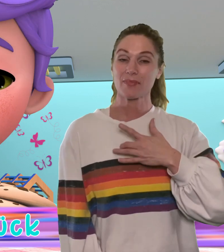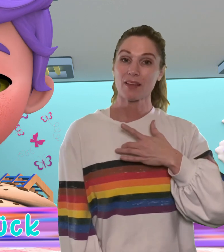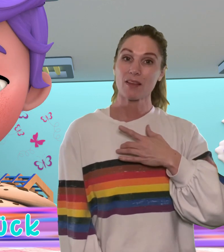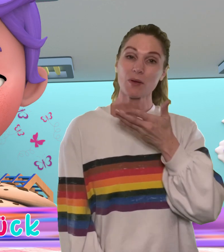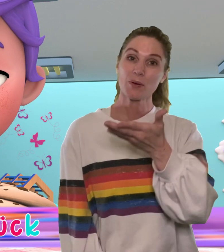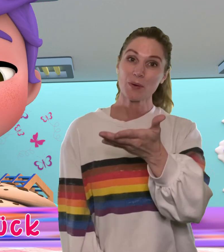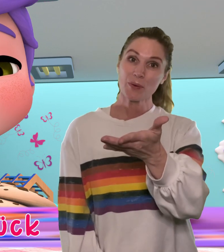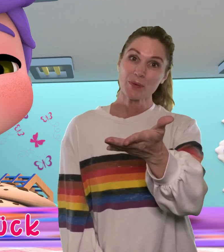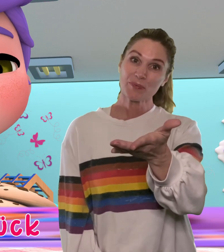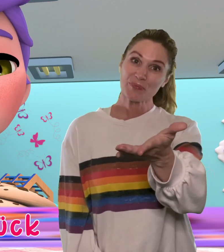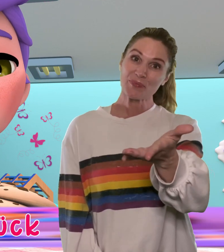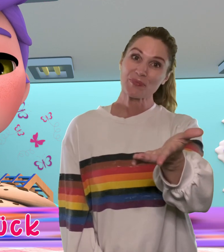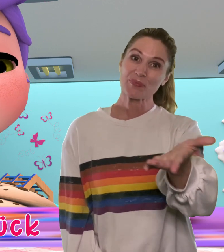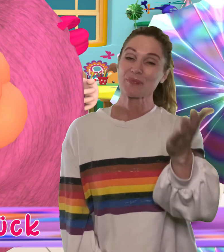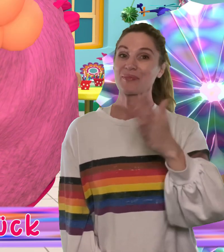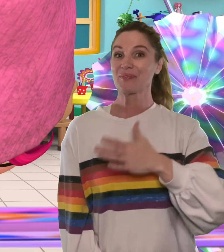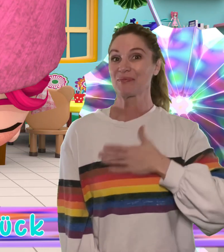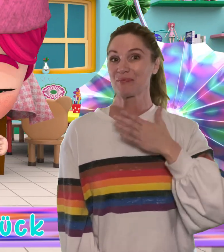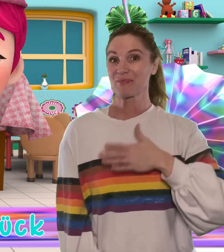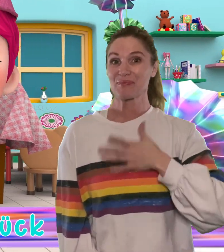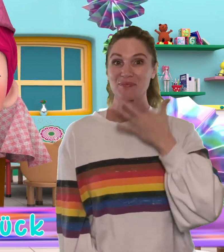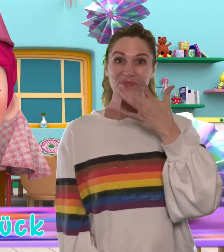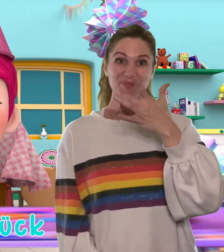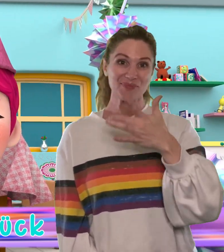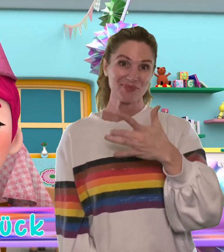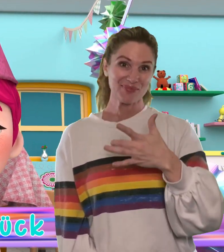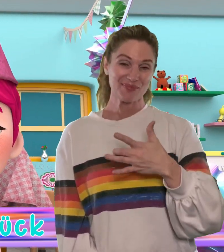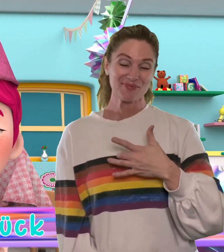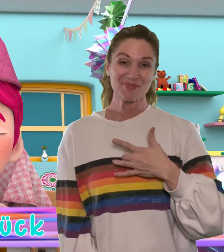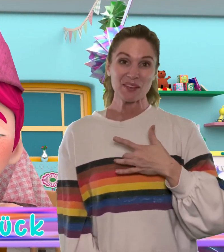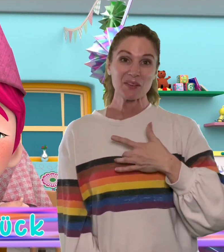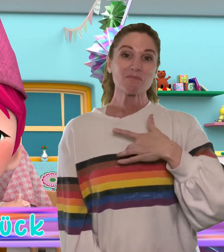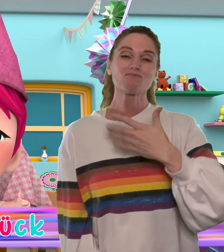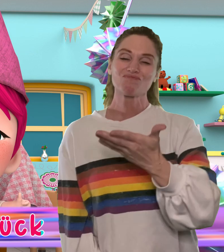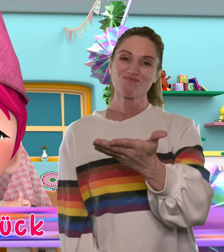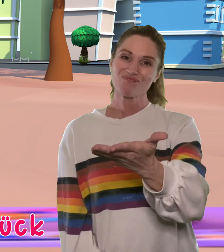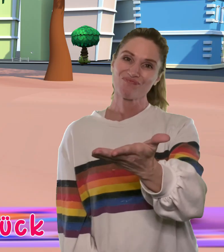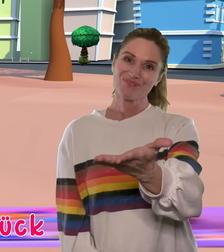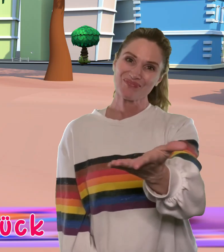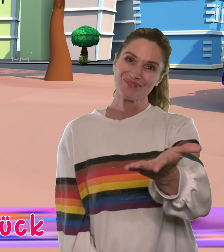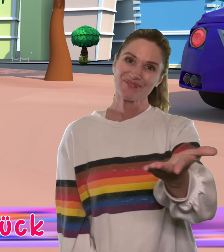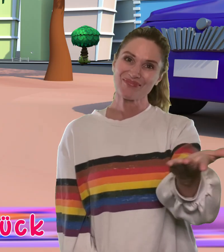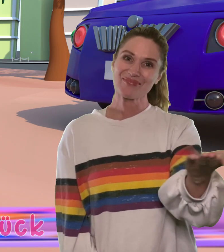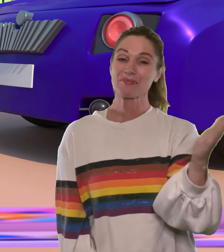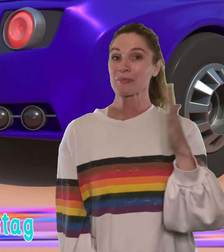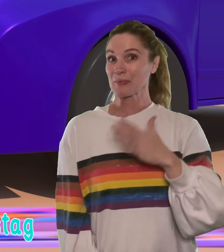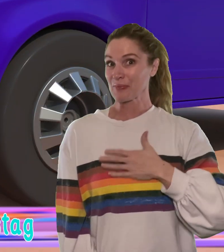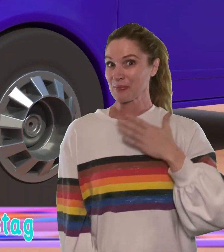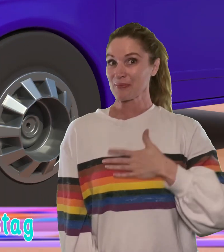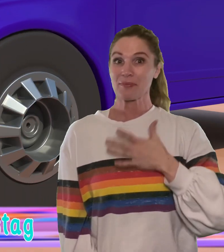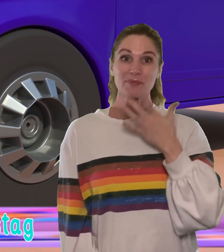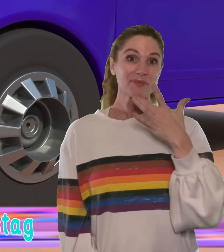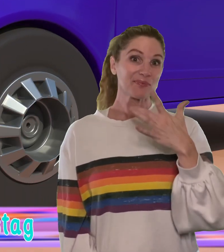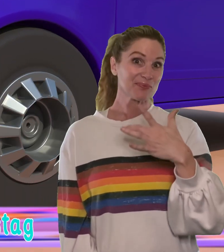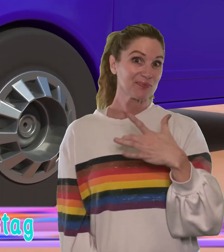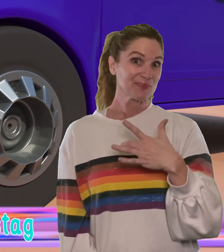viel Glück Zum Geburtstag viel Glück Zum Geburtstag,